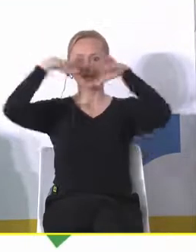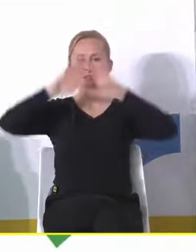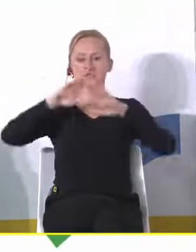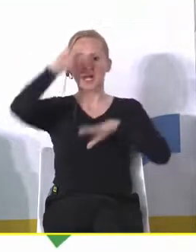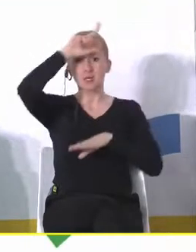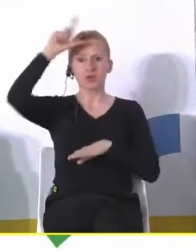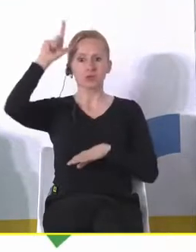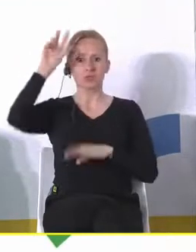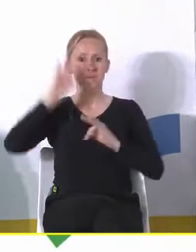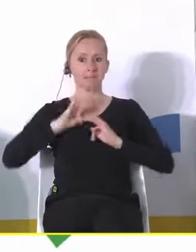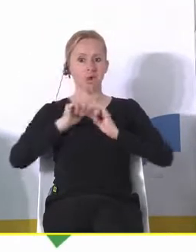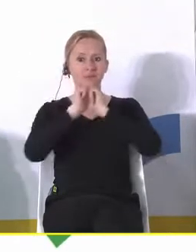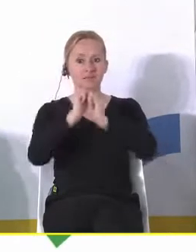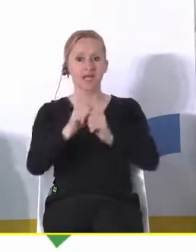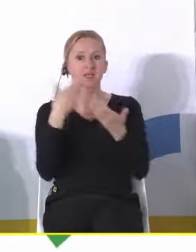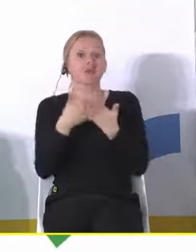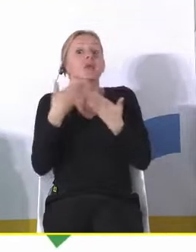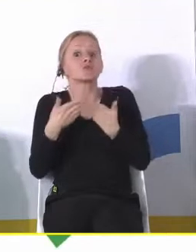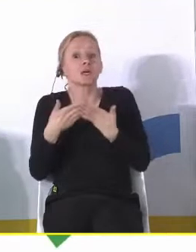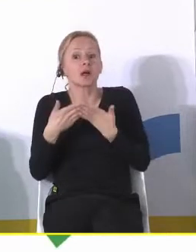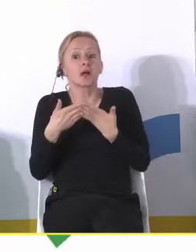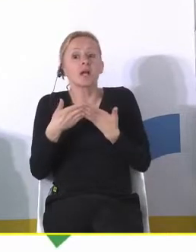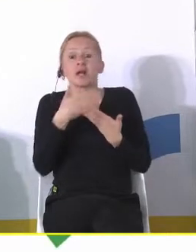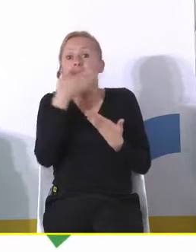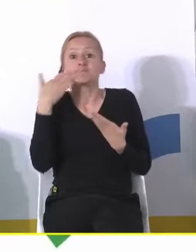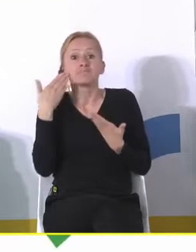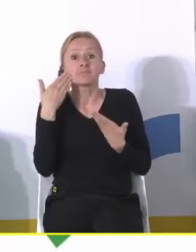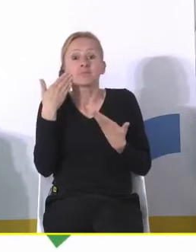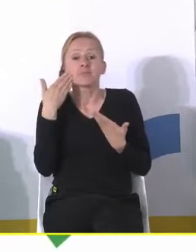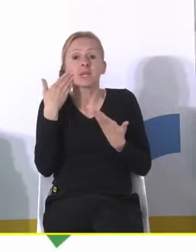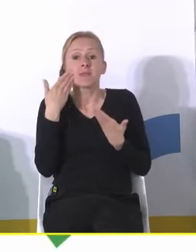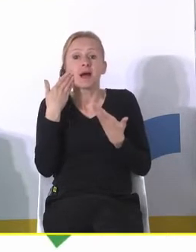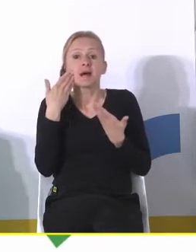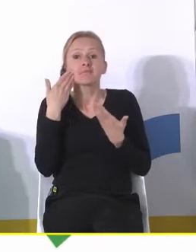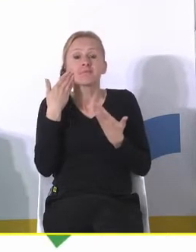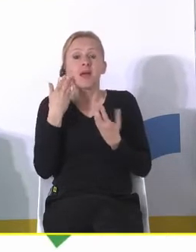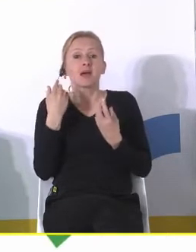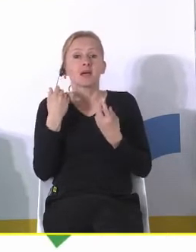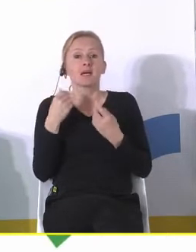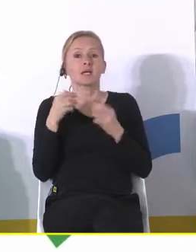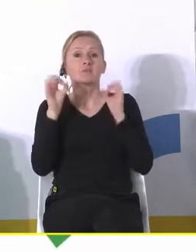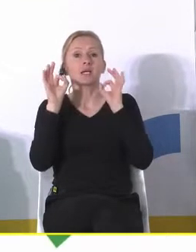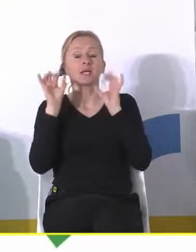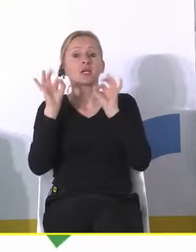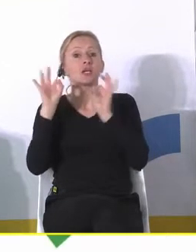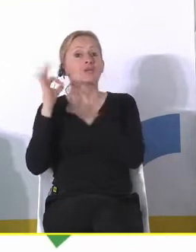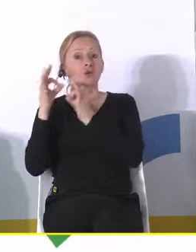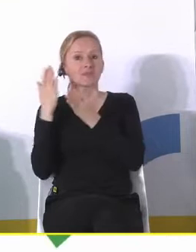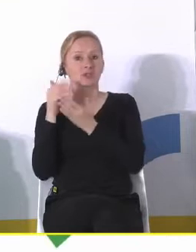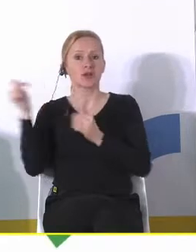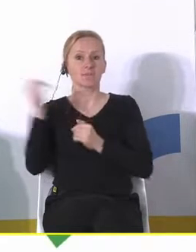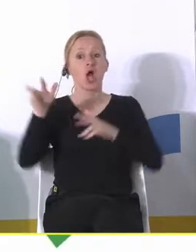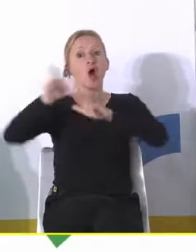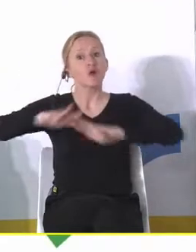moim zdaniem w dużej mierze dlaczego? Dlatego, że nie postawił wyraźnie na rodzinę, to znaczy rodzina jako pewna przestrzeń, gdzie,